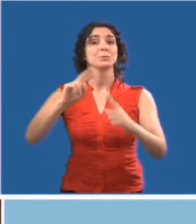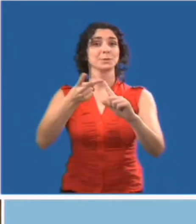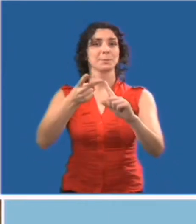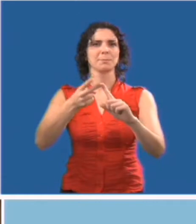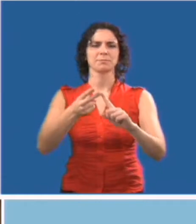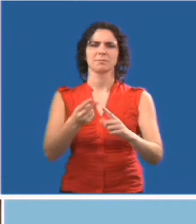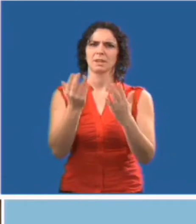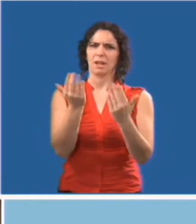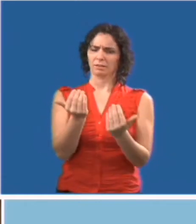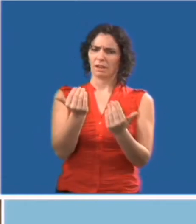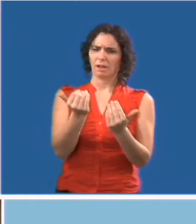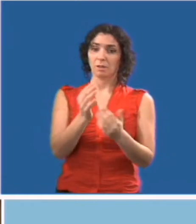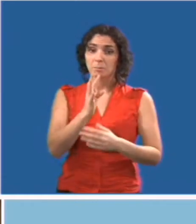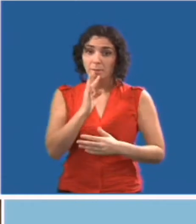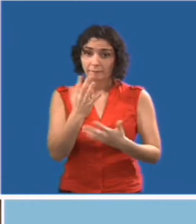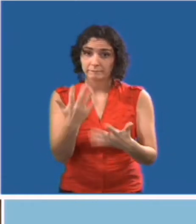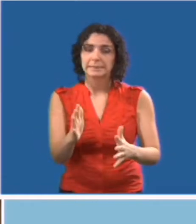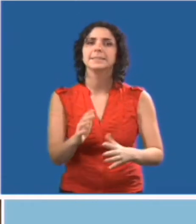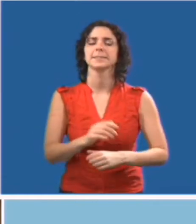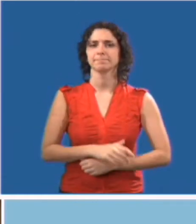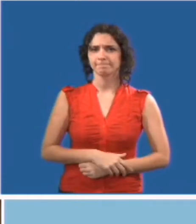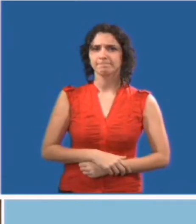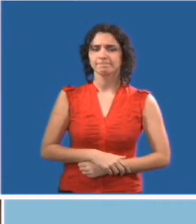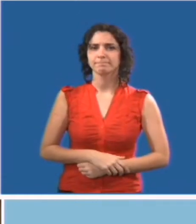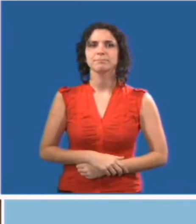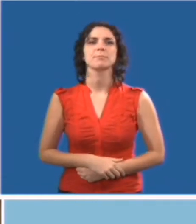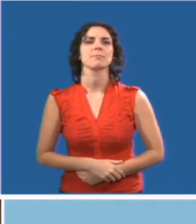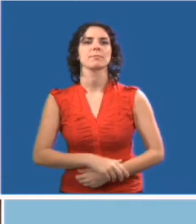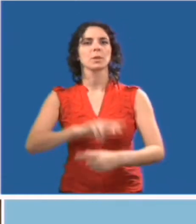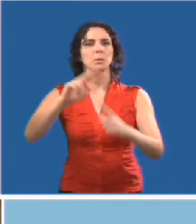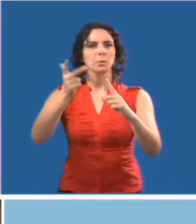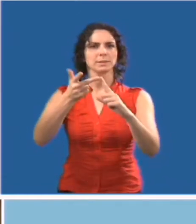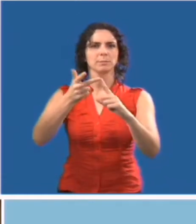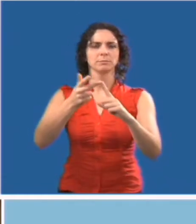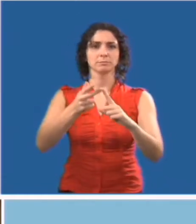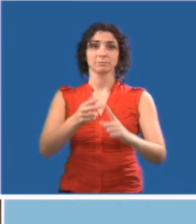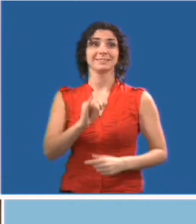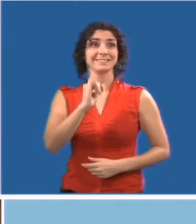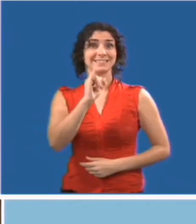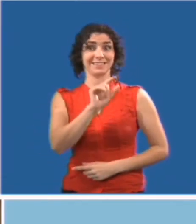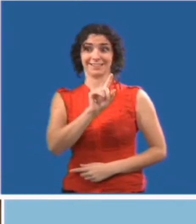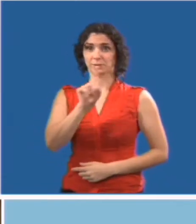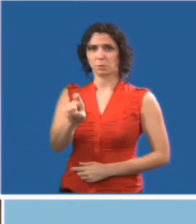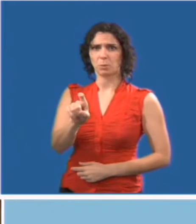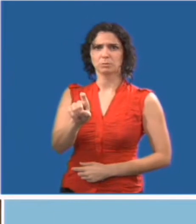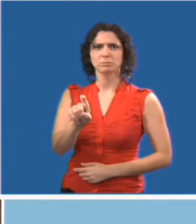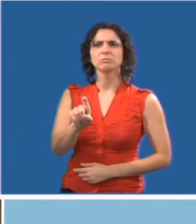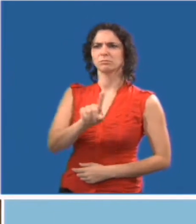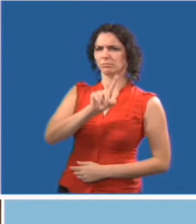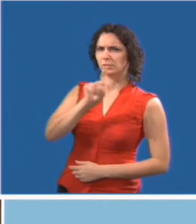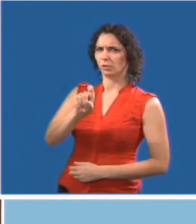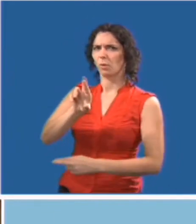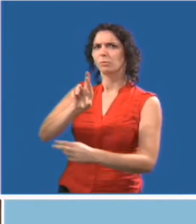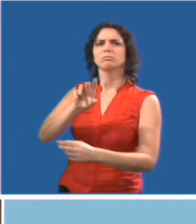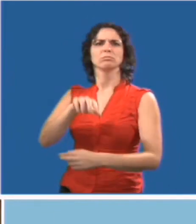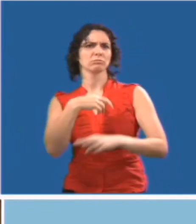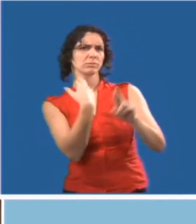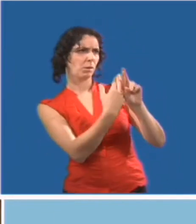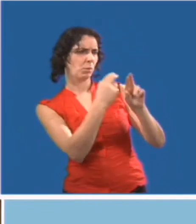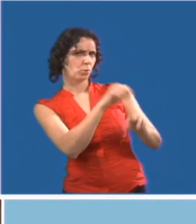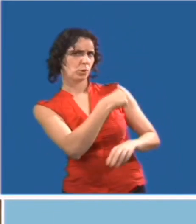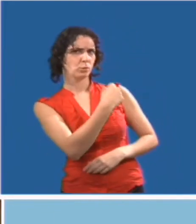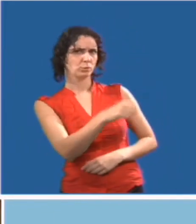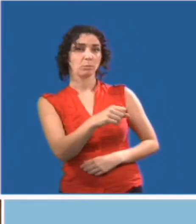dire. Si possible, posez des questions auxquelles on peut répondre par un simple oui ou non.